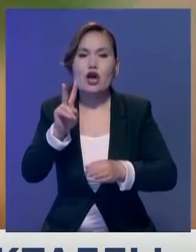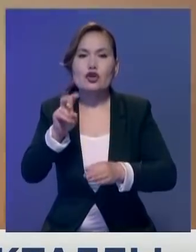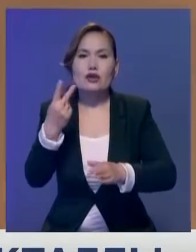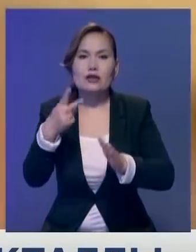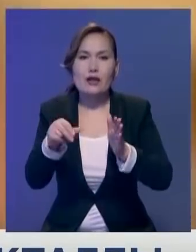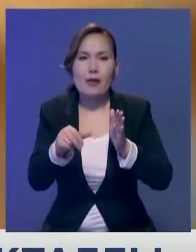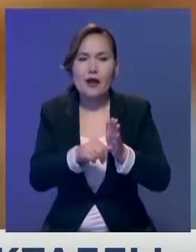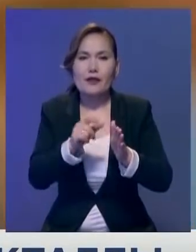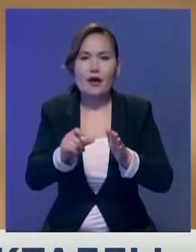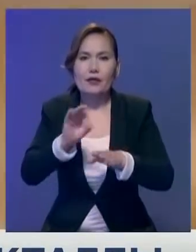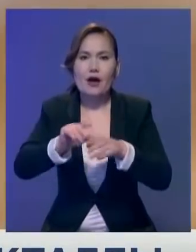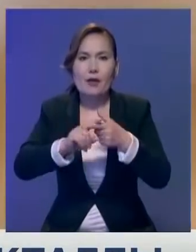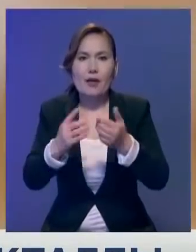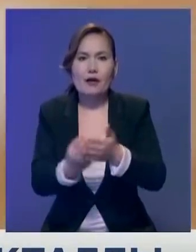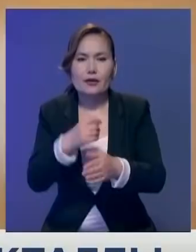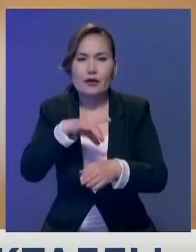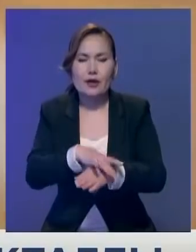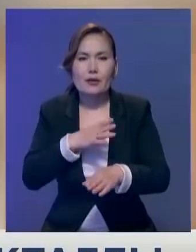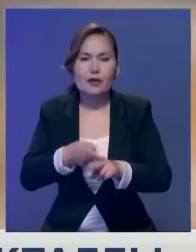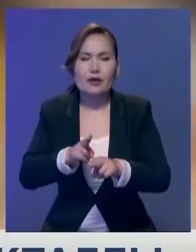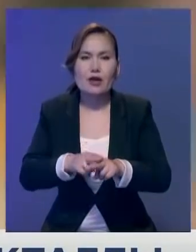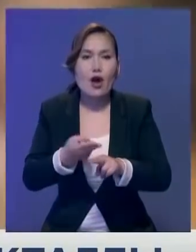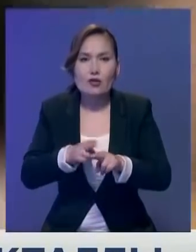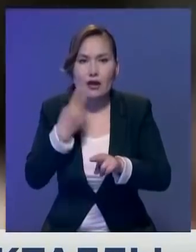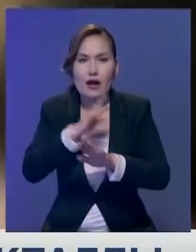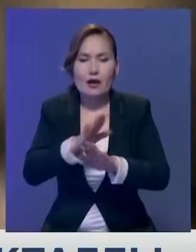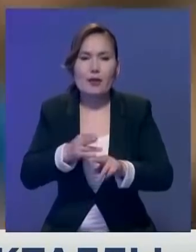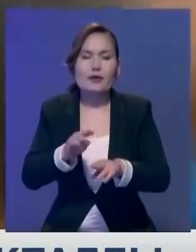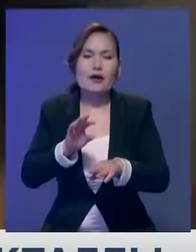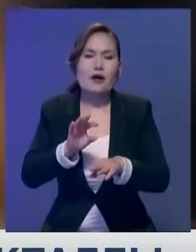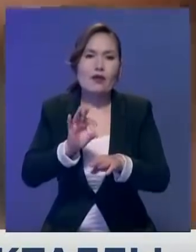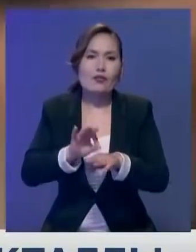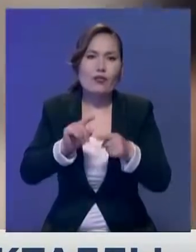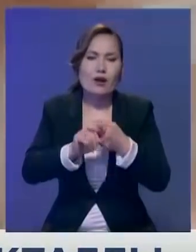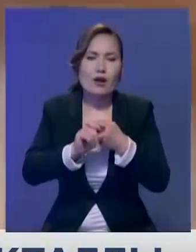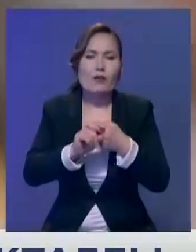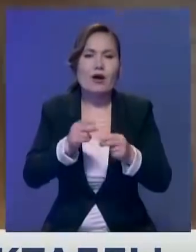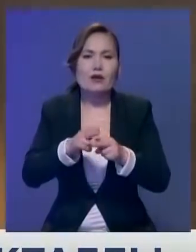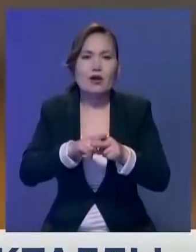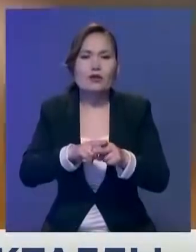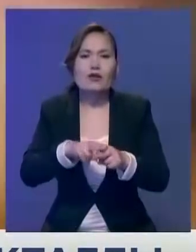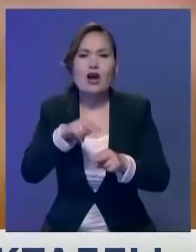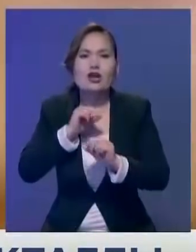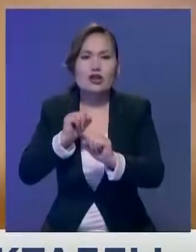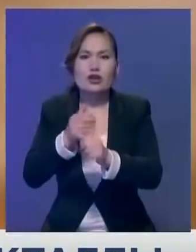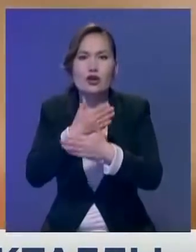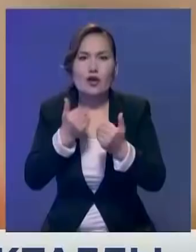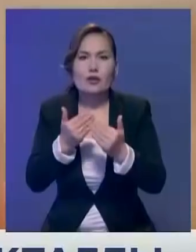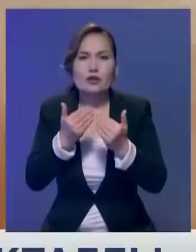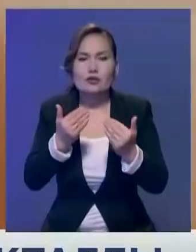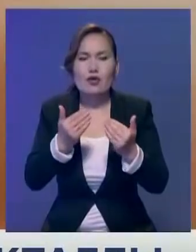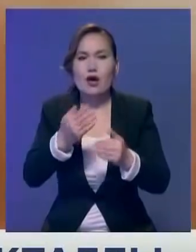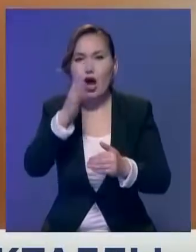226 тұрғын қауіпті дері чүқтірган. Сонған қарамастан қауіптіздікте әлі де көз жымақ қарайтындар көп. Сонғы төрт айшынды